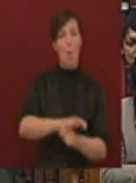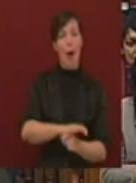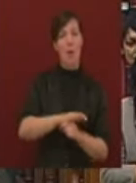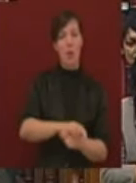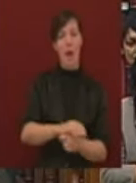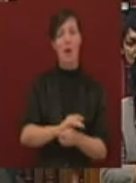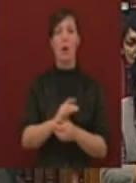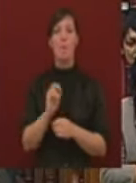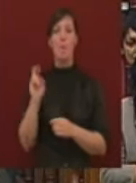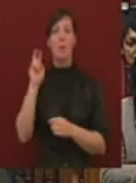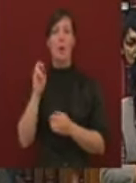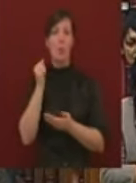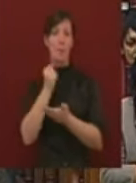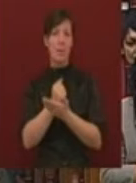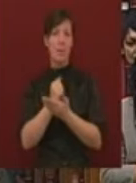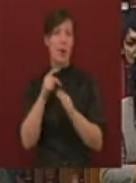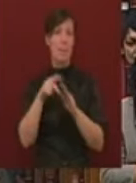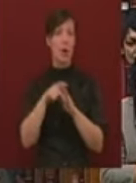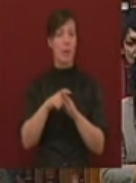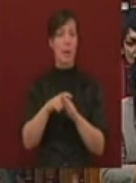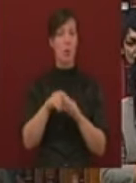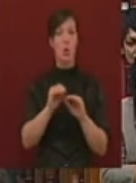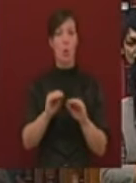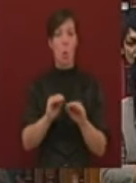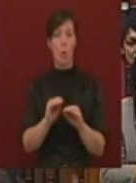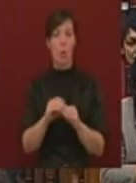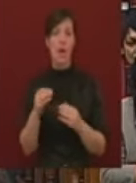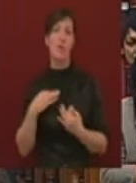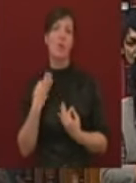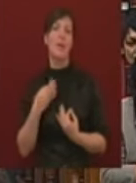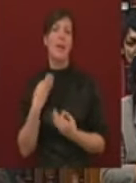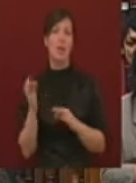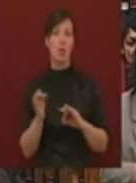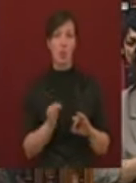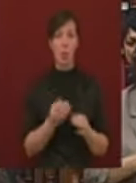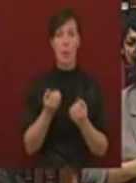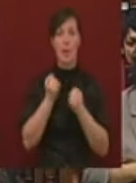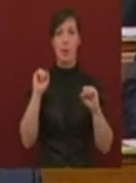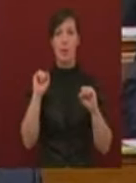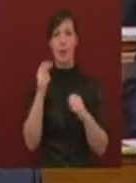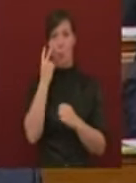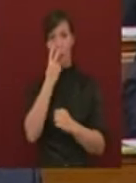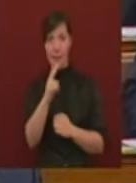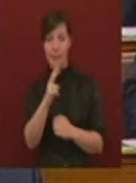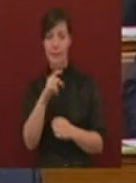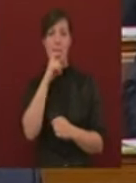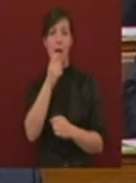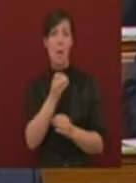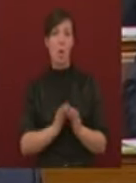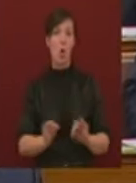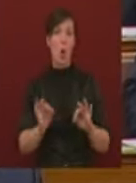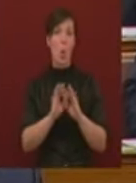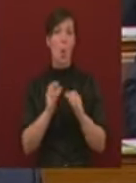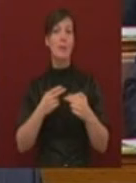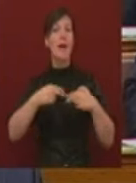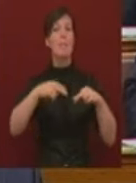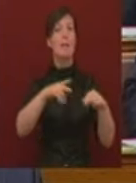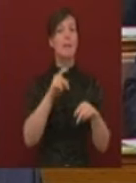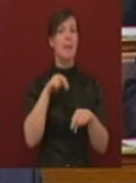akadályozta azt meg, hogy az oktatás vagy az egészségügy liberalizációja tekintetében Magyarország messzebb menjen, mint az Európai Unió.